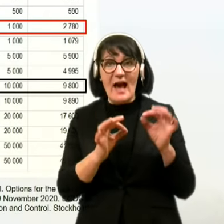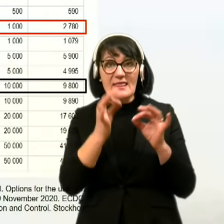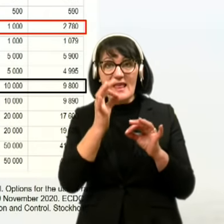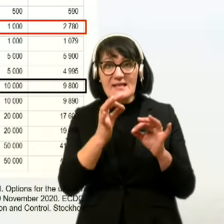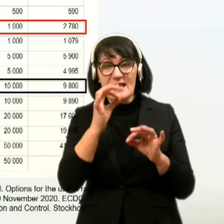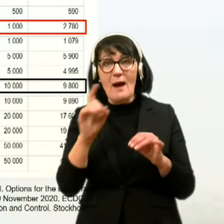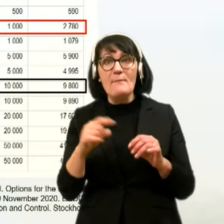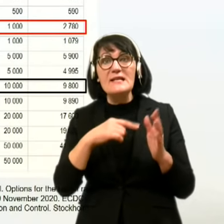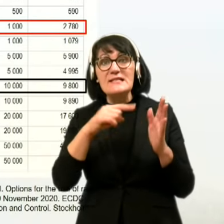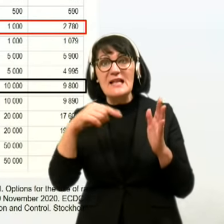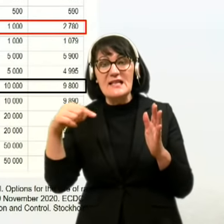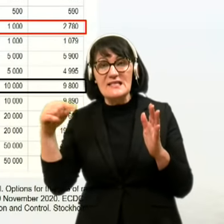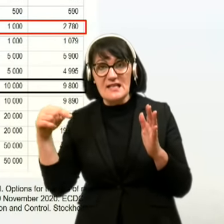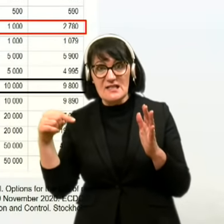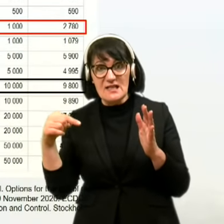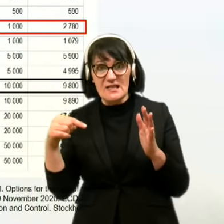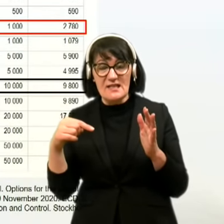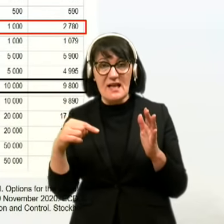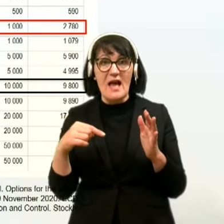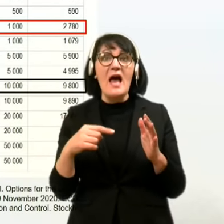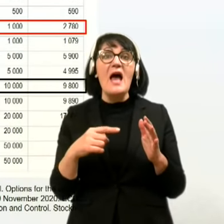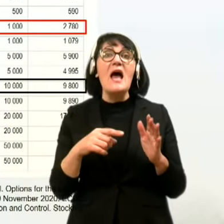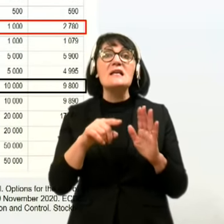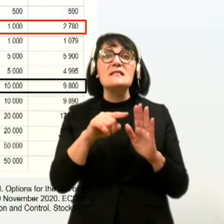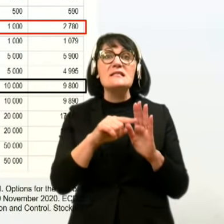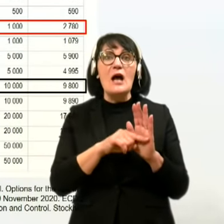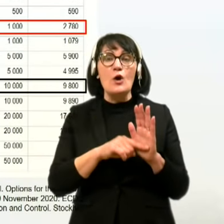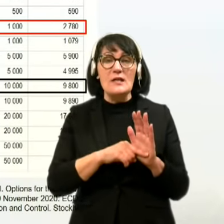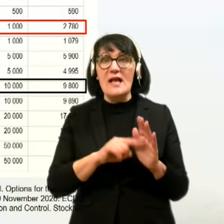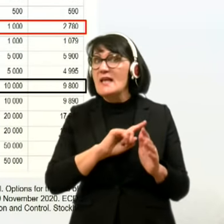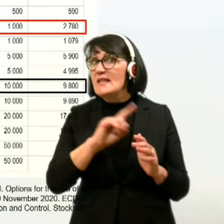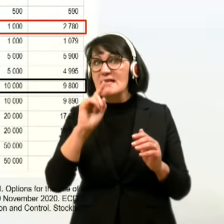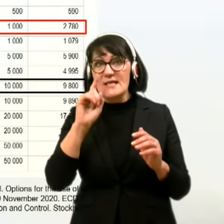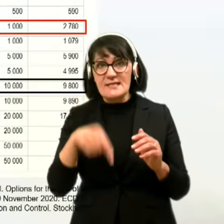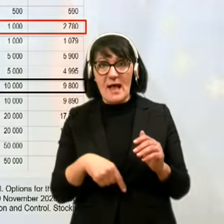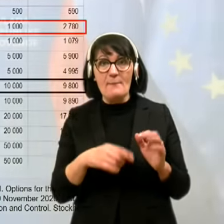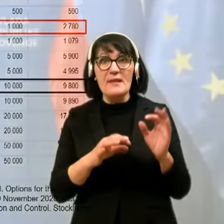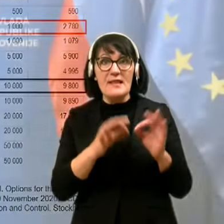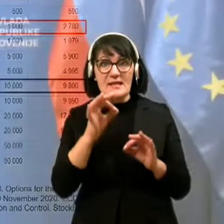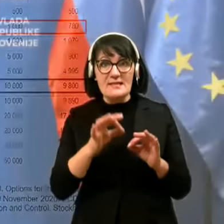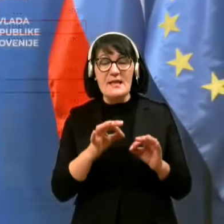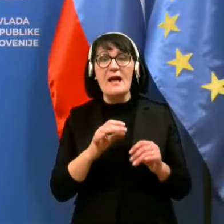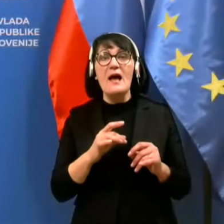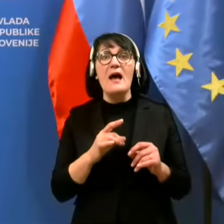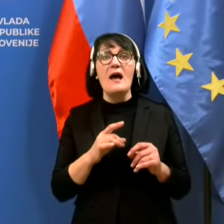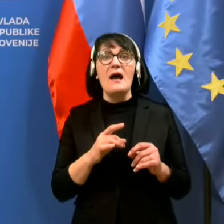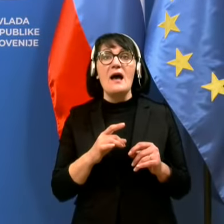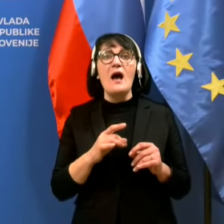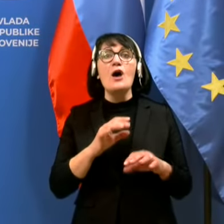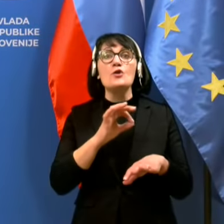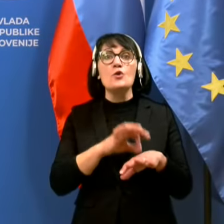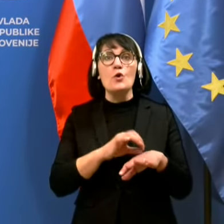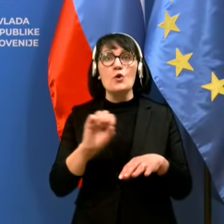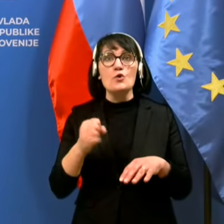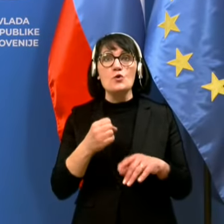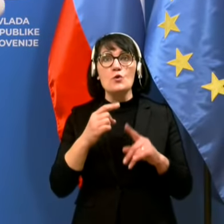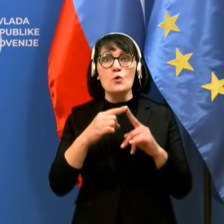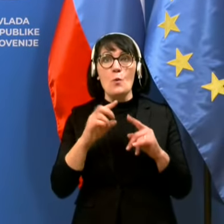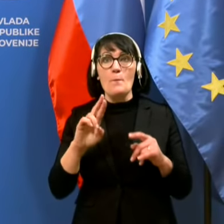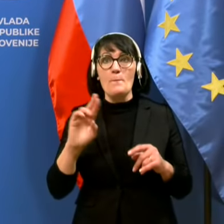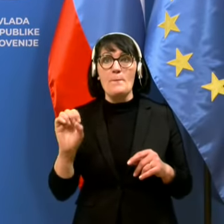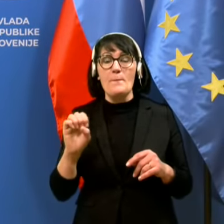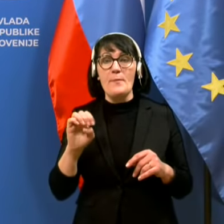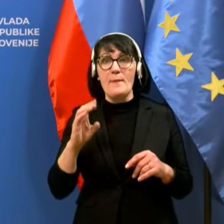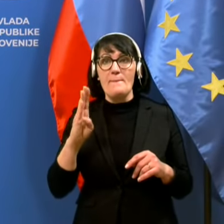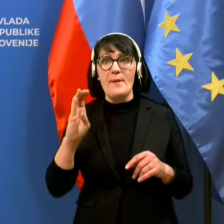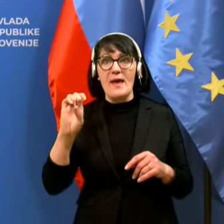gre za statističen zakonistosti in ne za slab test. Zahvaljujem se za ta lep stavek. Dr. Strumbel iz Nelazoha, ko so se